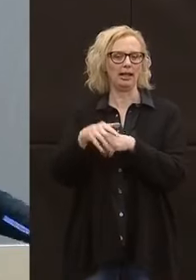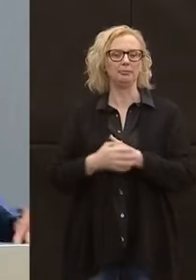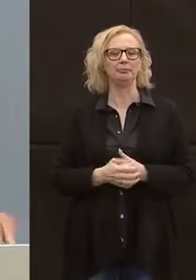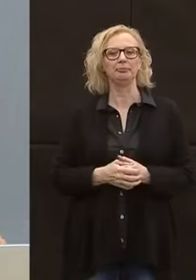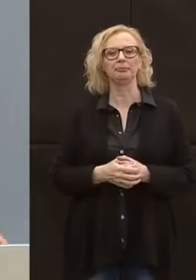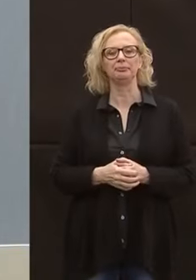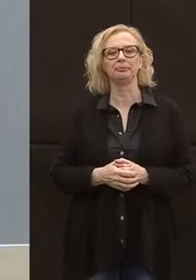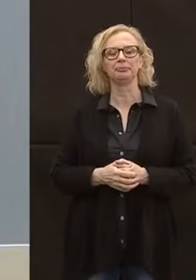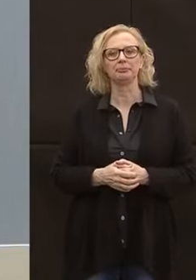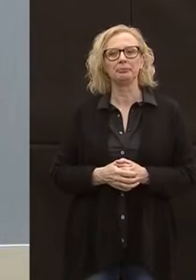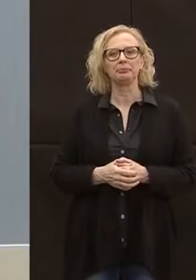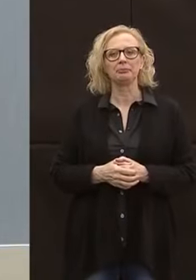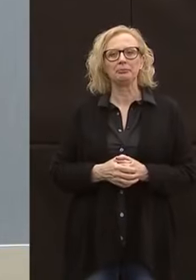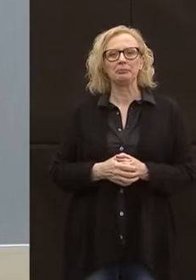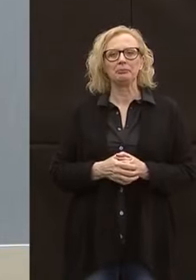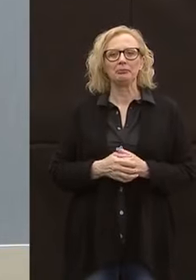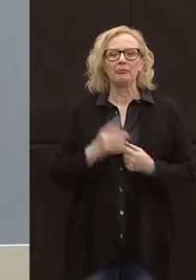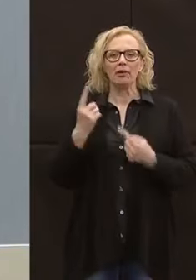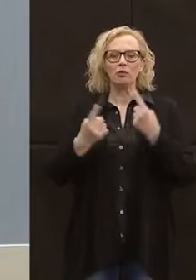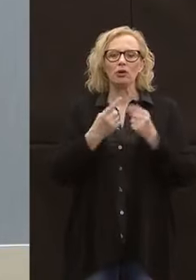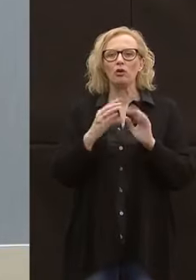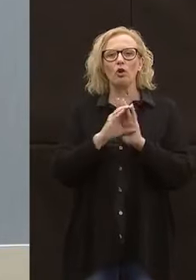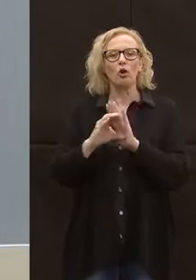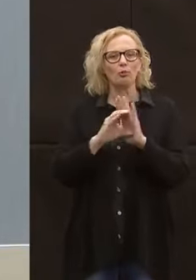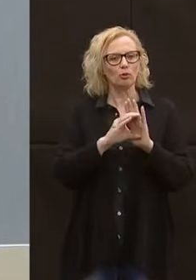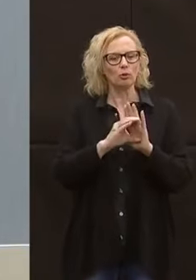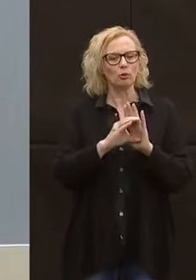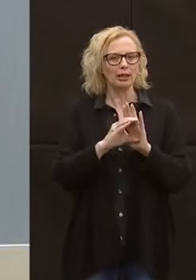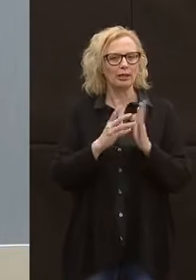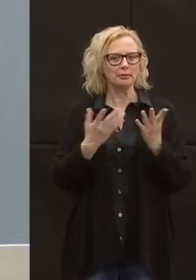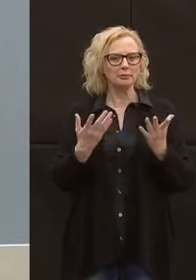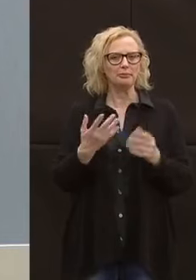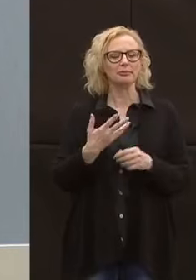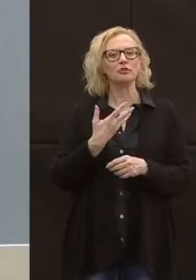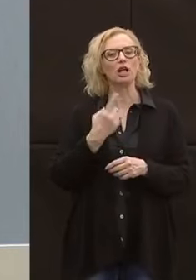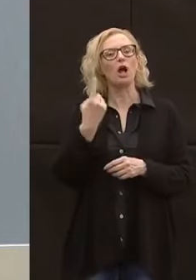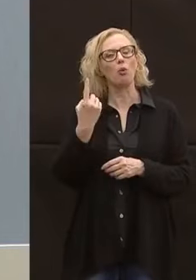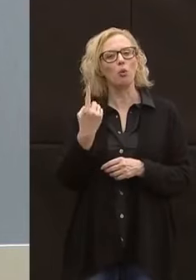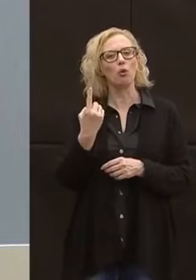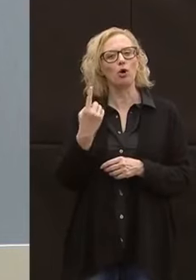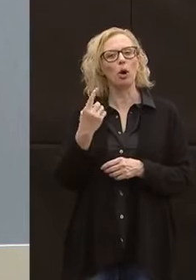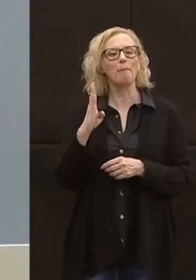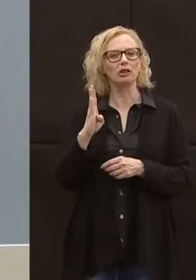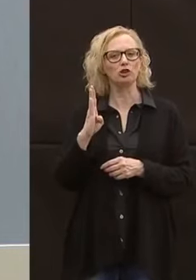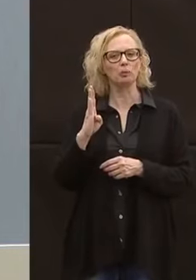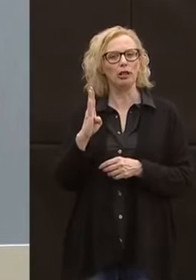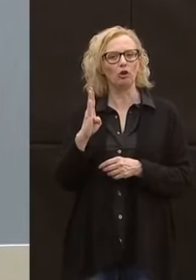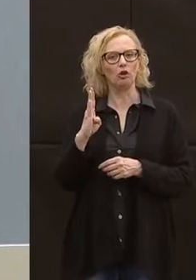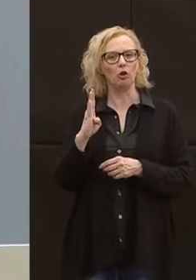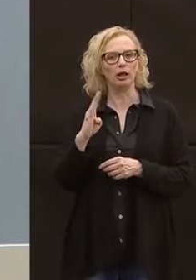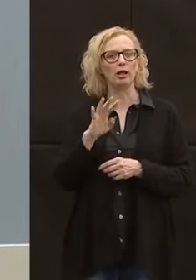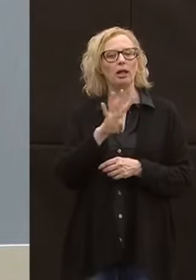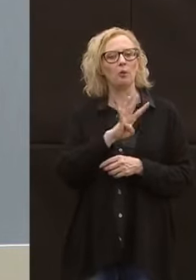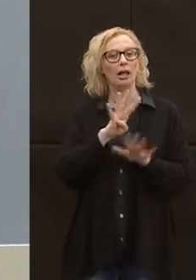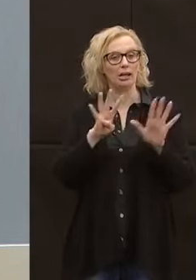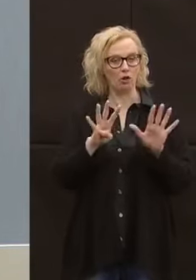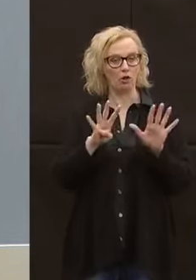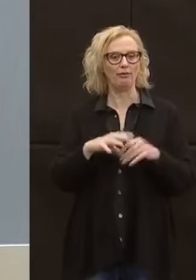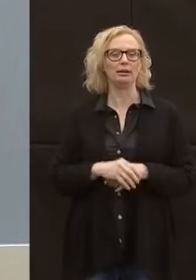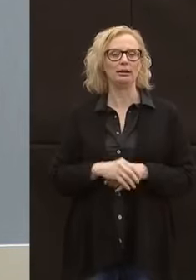per quanto riguarda i casi comune per comune ci risulta un caso in più a Bleggio Superiore per un totale di 49